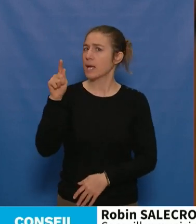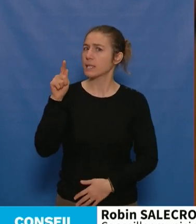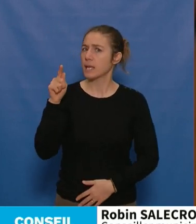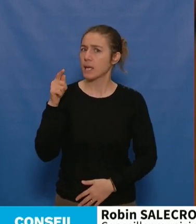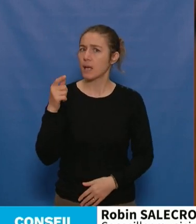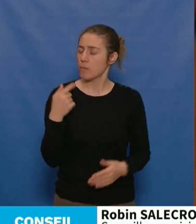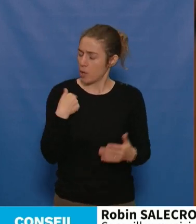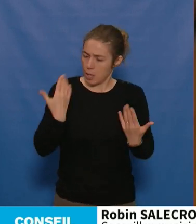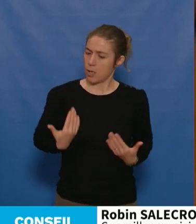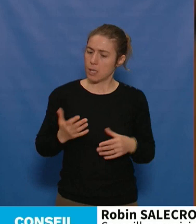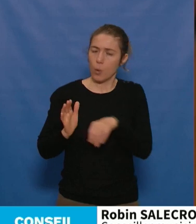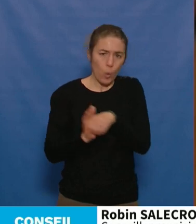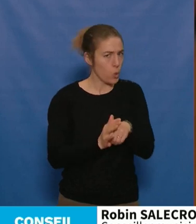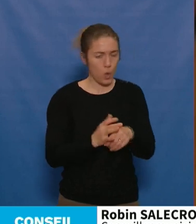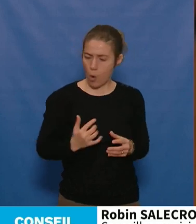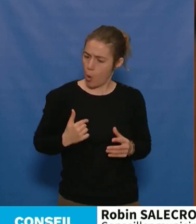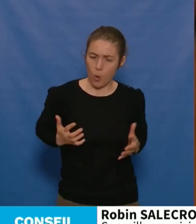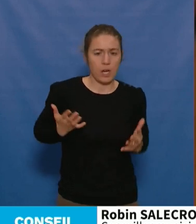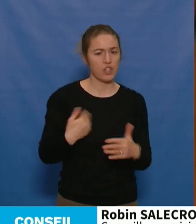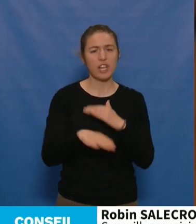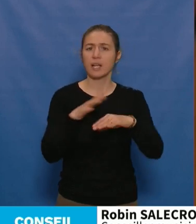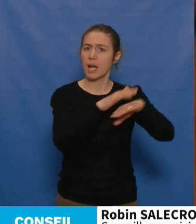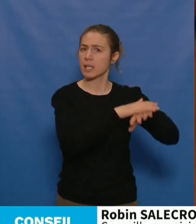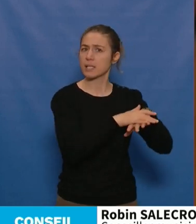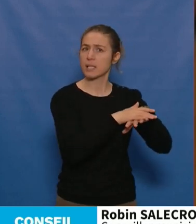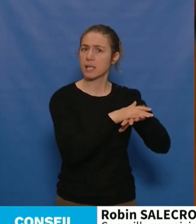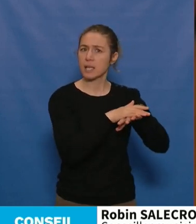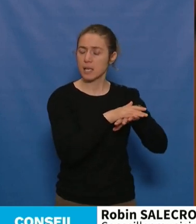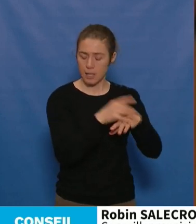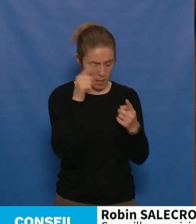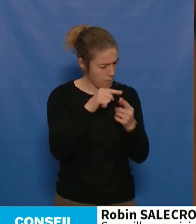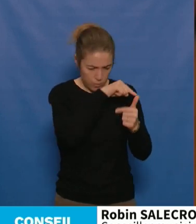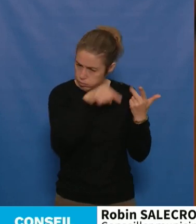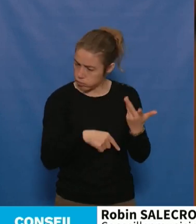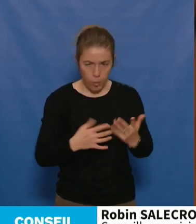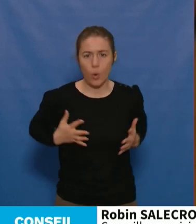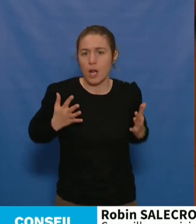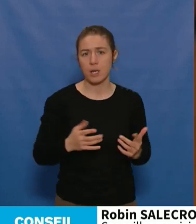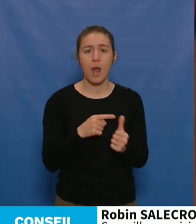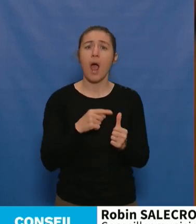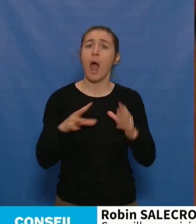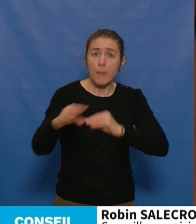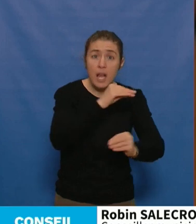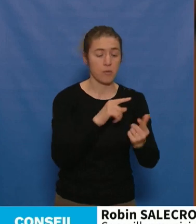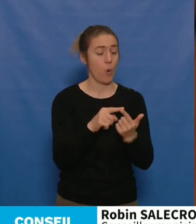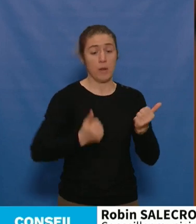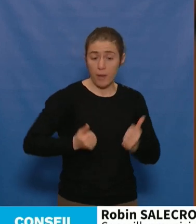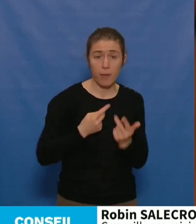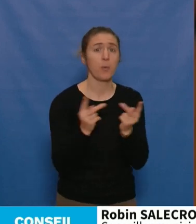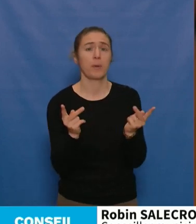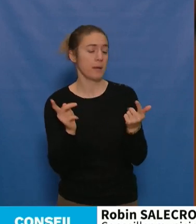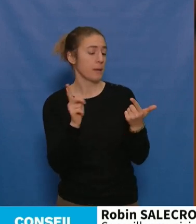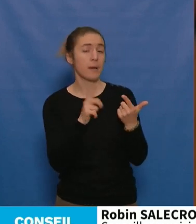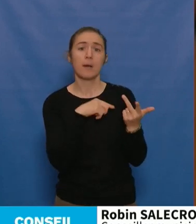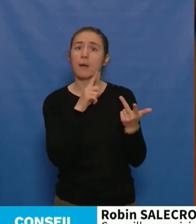cette gauche qui est effectivement investie dans nos quartiers sur l'ensemble des sujets. Sur la question de l'aménagement, sur la question des services publics, sur la